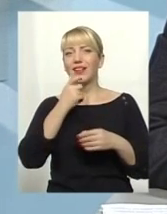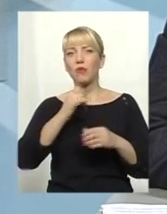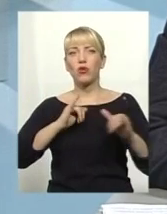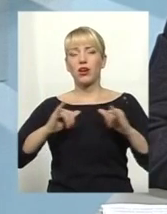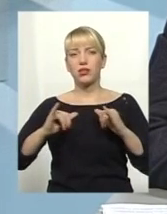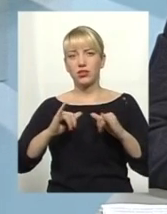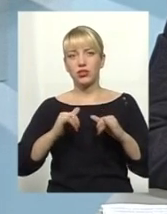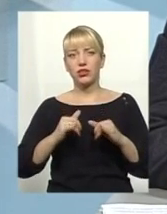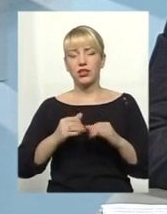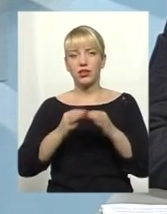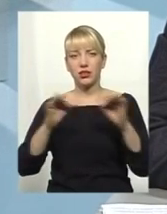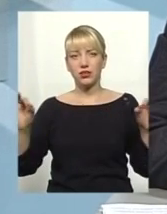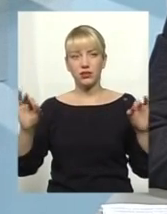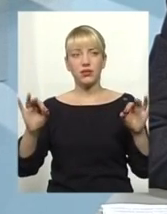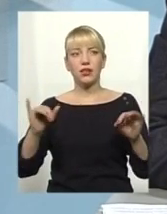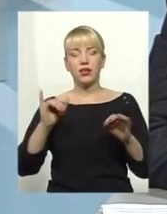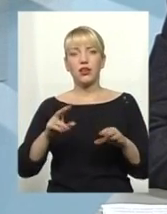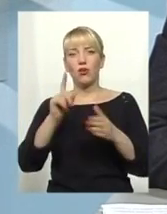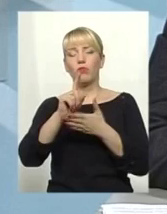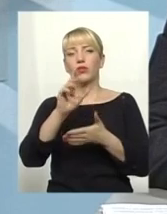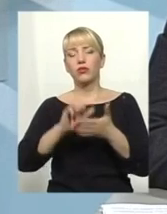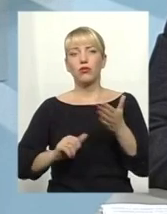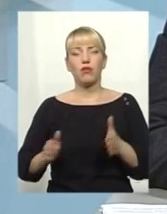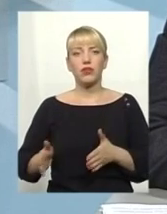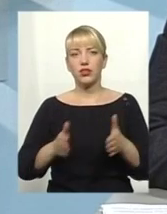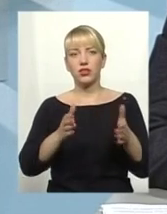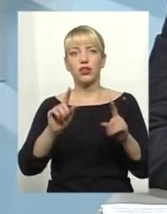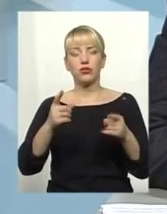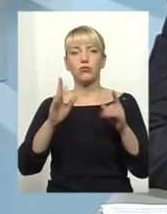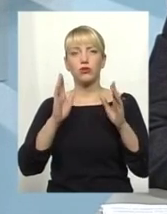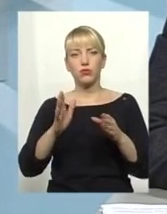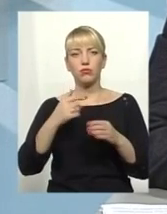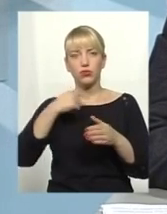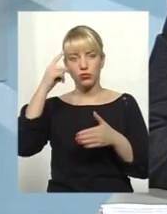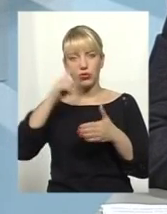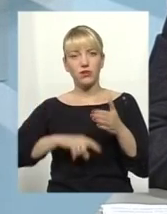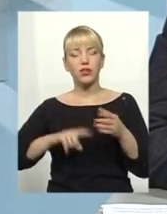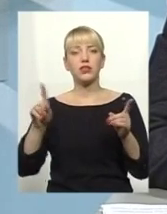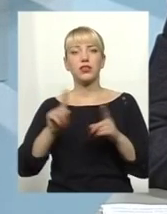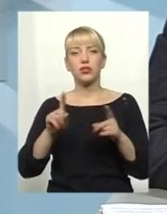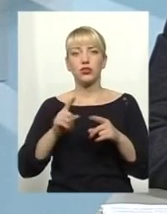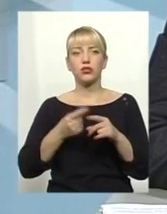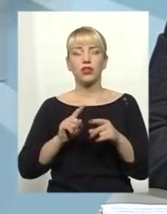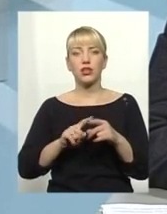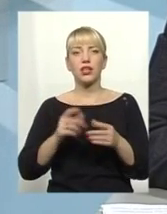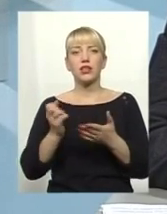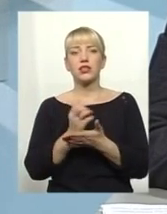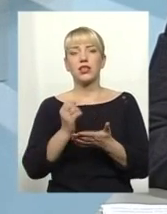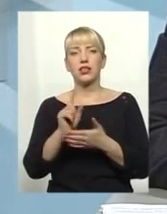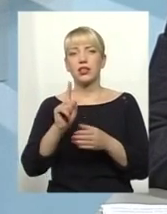і оподаткований шлях, тому що будемо сподіватися, що ті статки, які